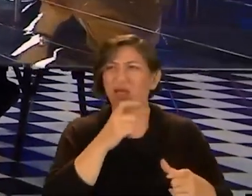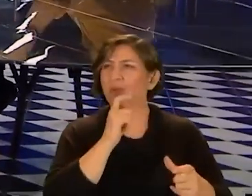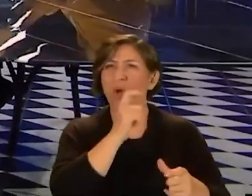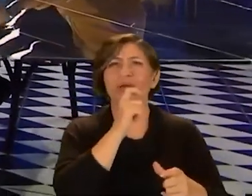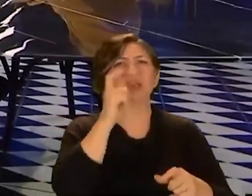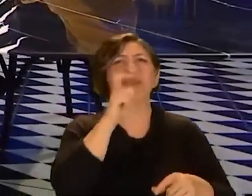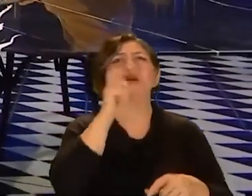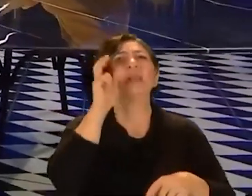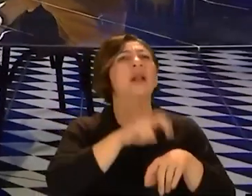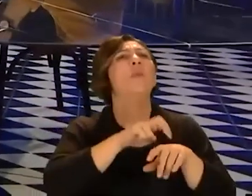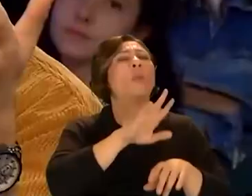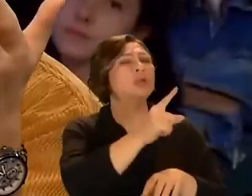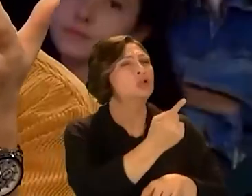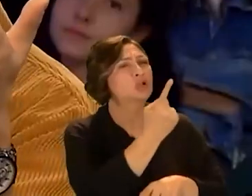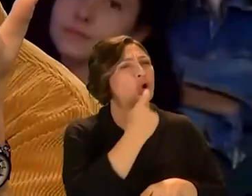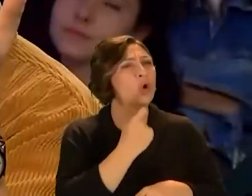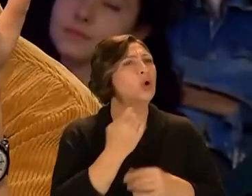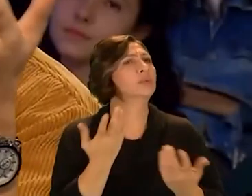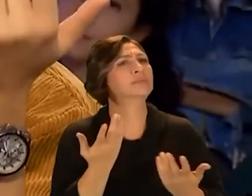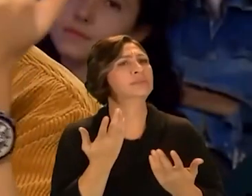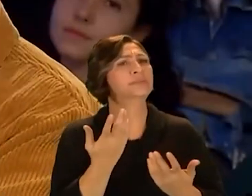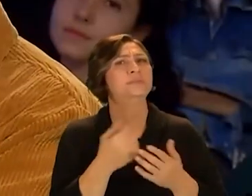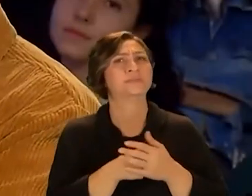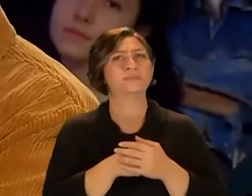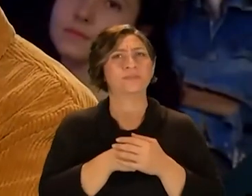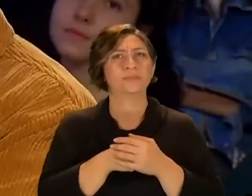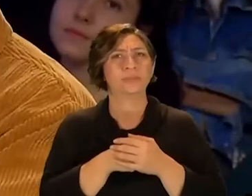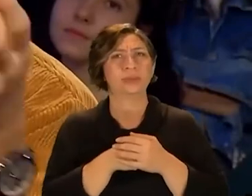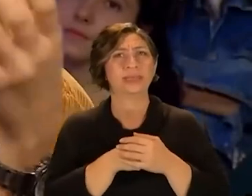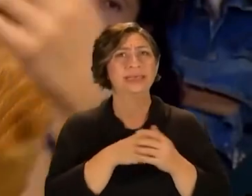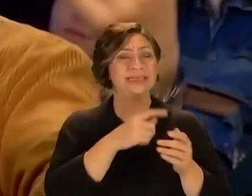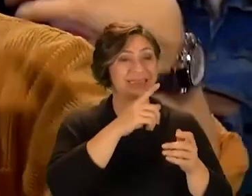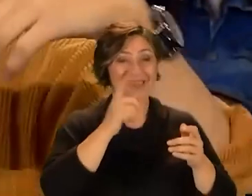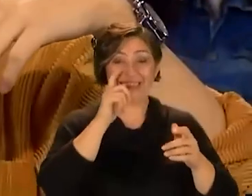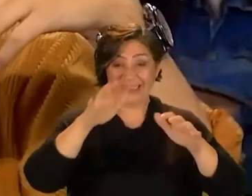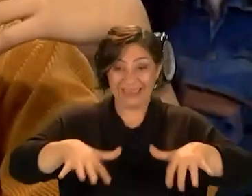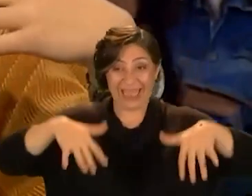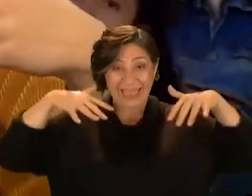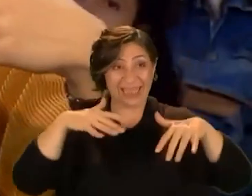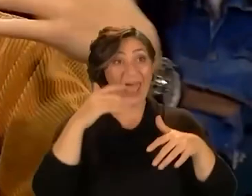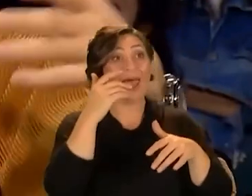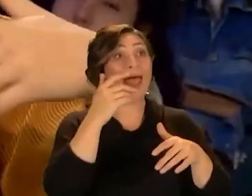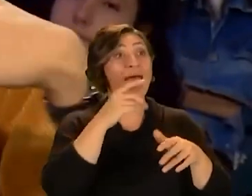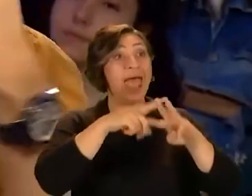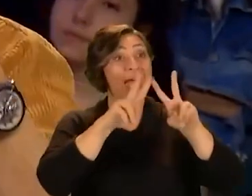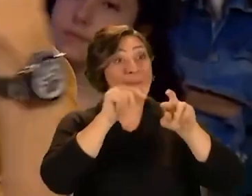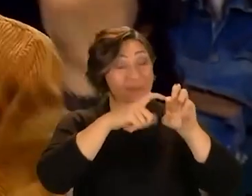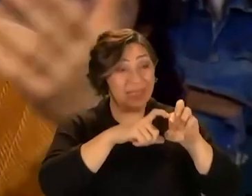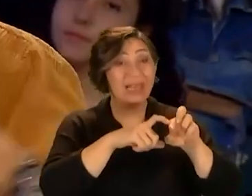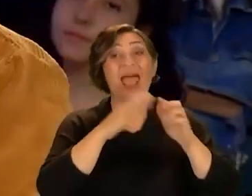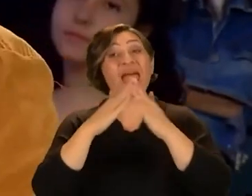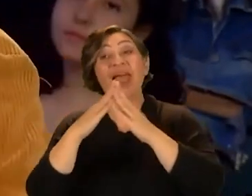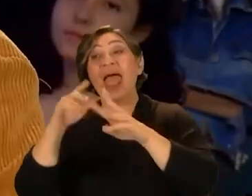hatırlamıyorsam Yani orada soru şeydi galiba işte Sahnedeki emir ile evdeki emir arasındaki fark